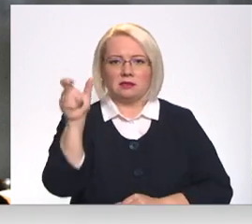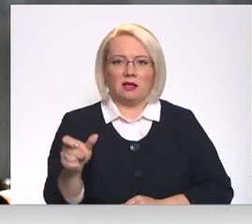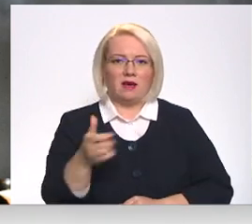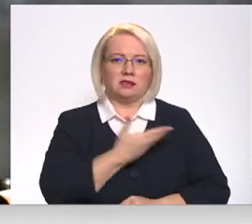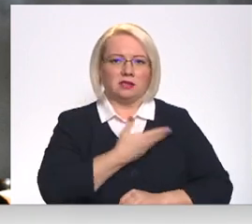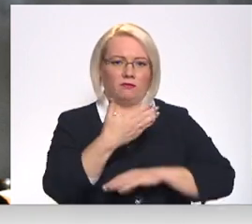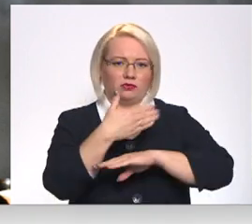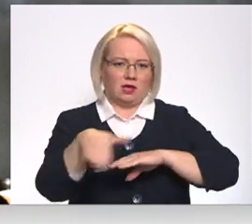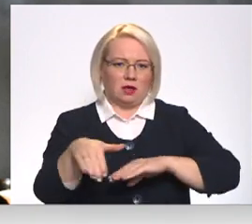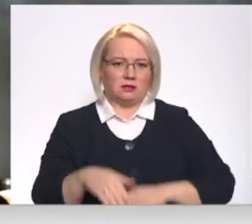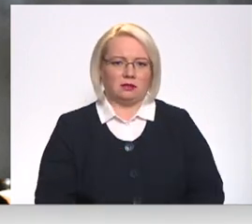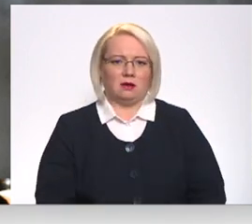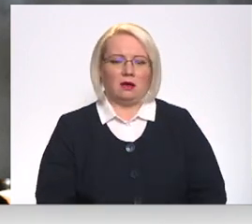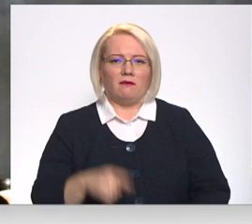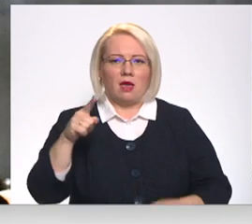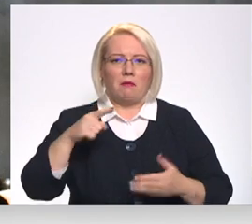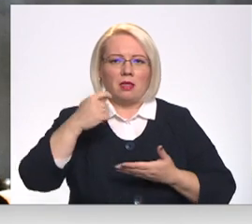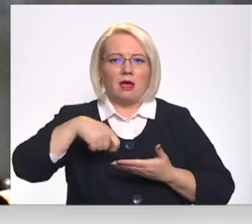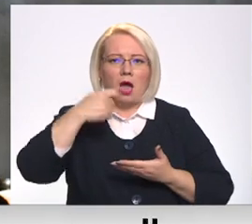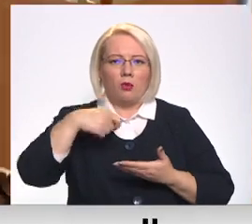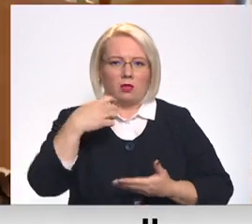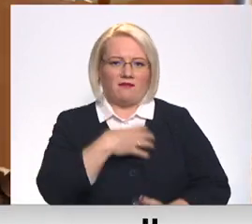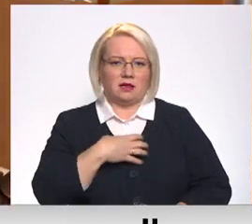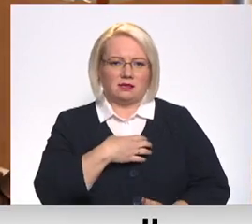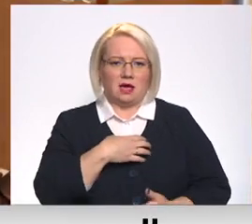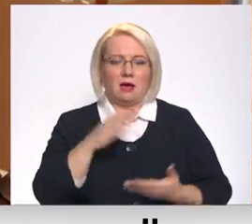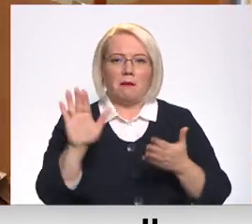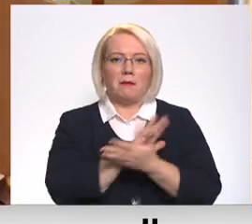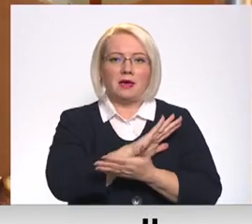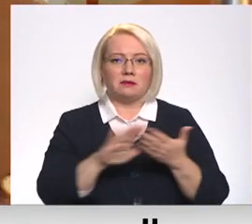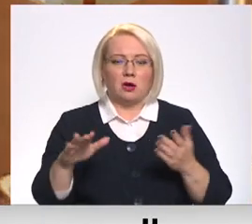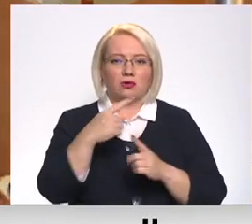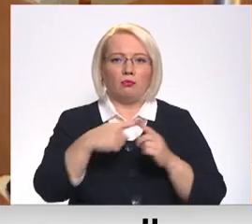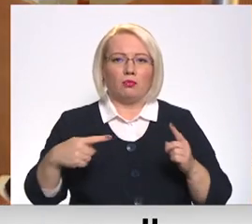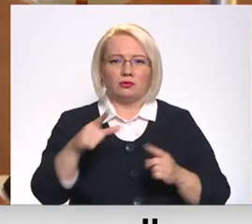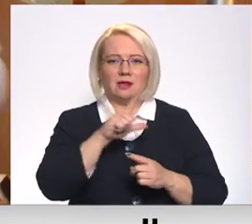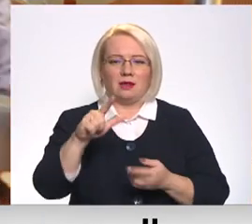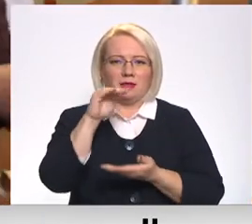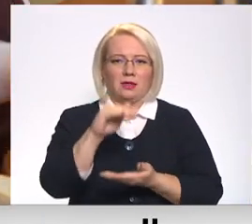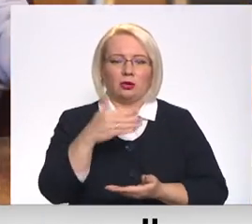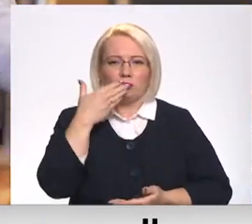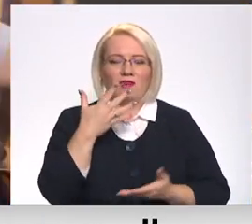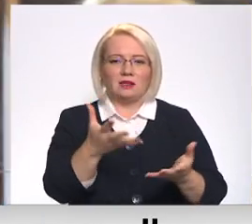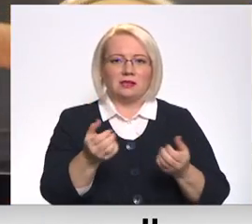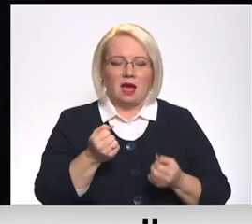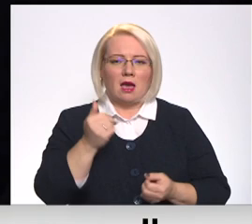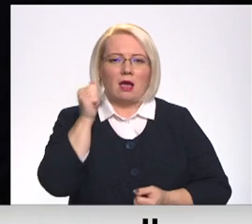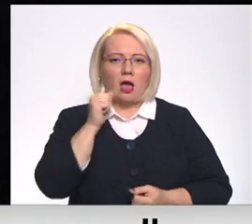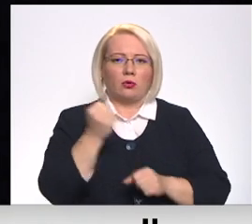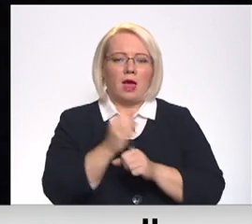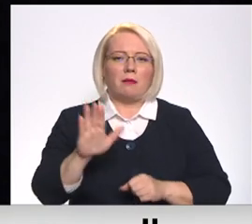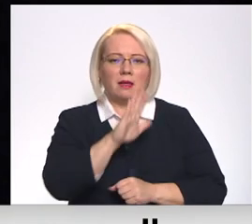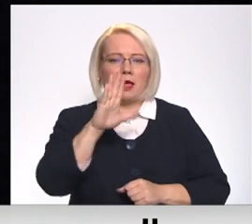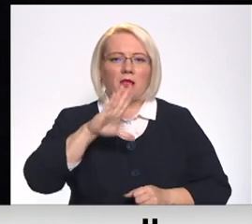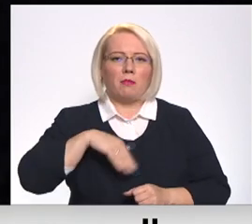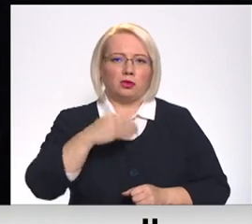dzīvo uz iels. Viņam pat karot vajadzēja. Bezmaksas puslitru zupas var saņemt katru darba dienas pēcpusdienu. Rīnas